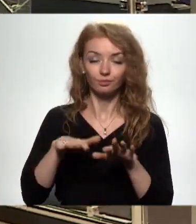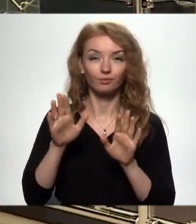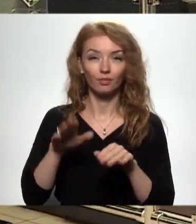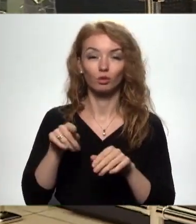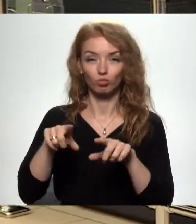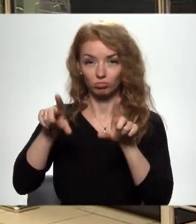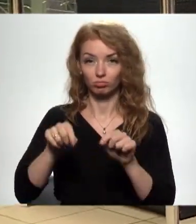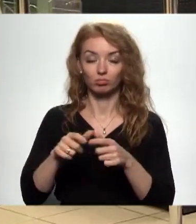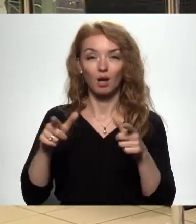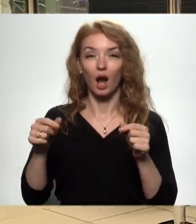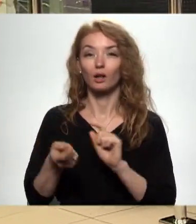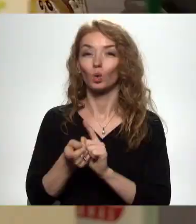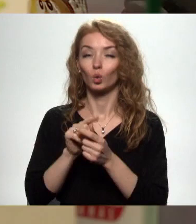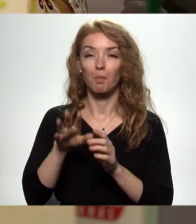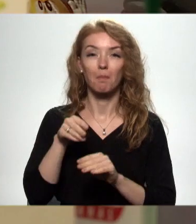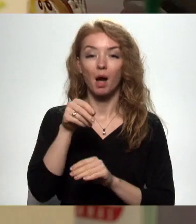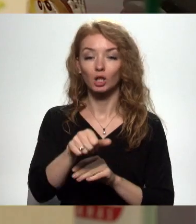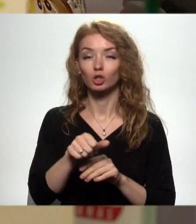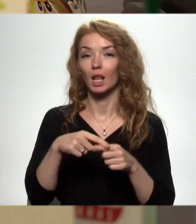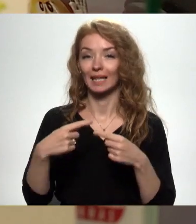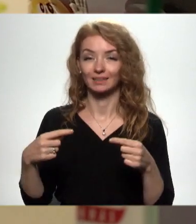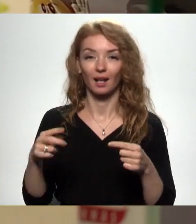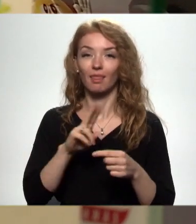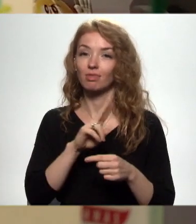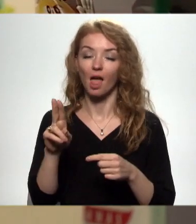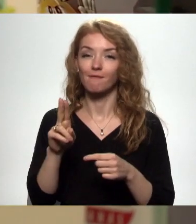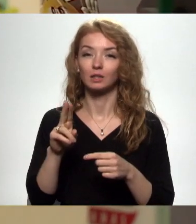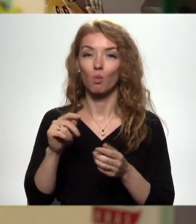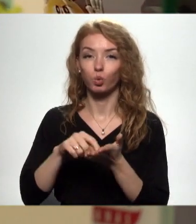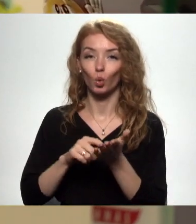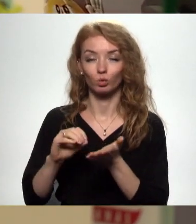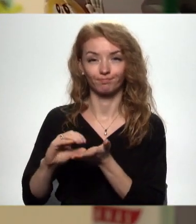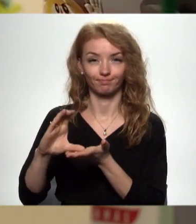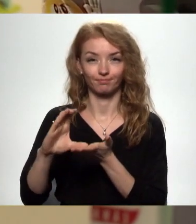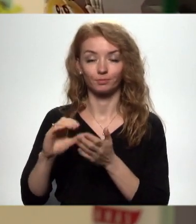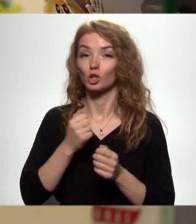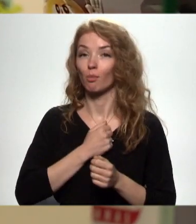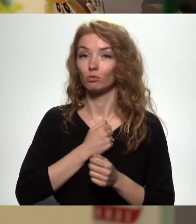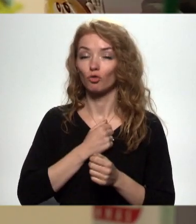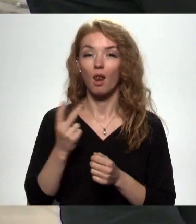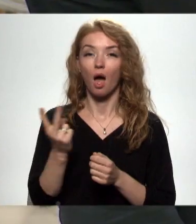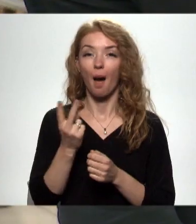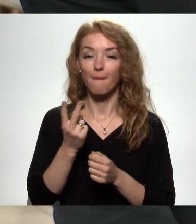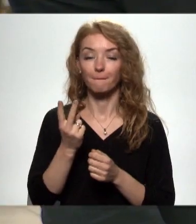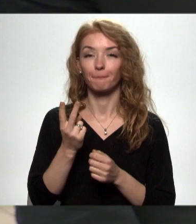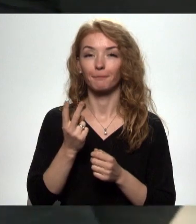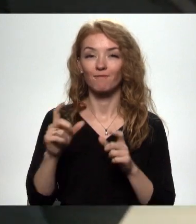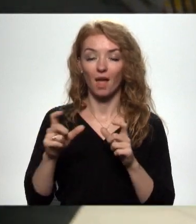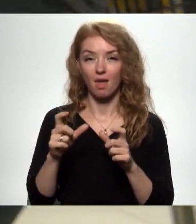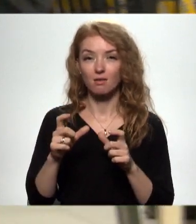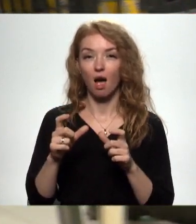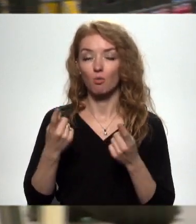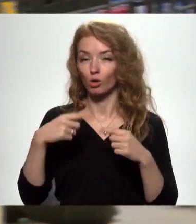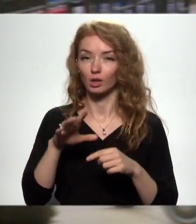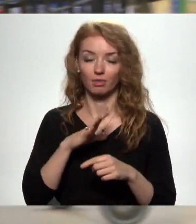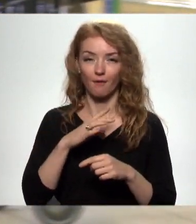lojaltātes karte kļūtu par maksāšanas līdzekli, nevis punktu uzskaitīšanas rīku. Diemžēl abi uzrunātie veikalu tīkli pat